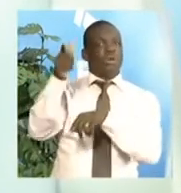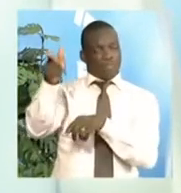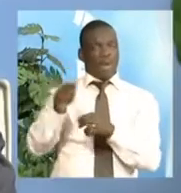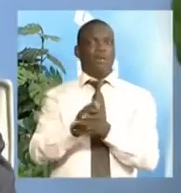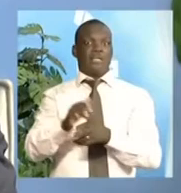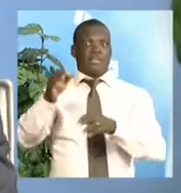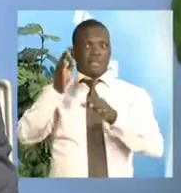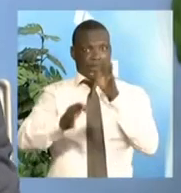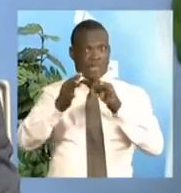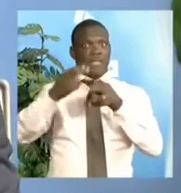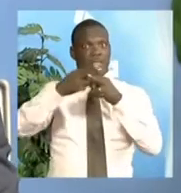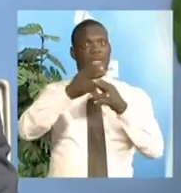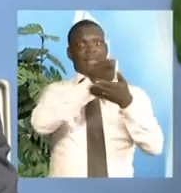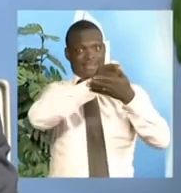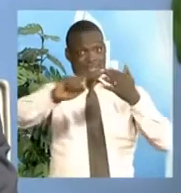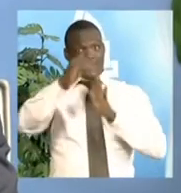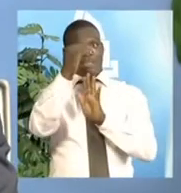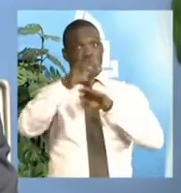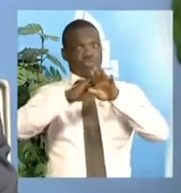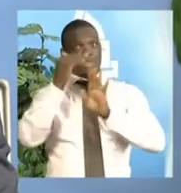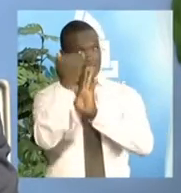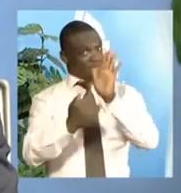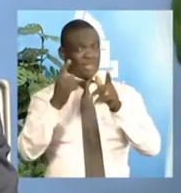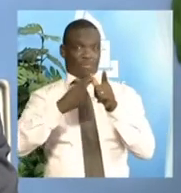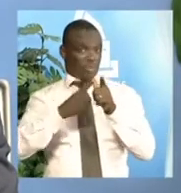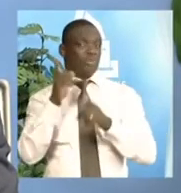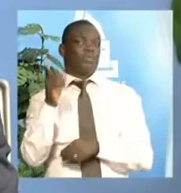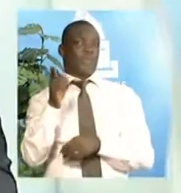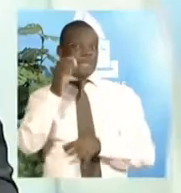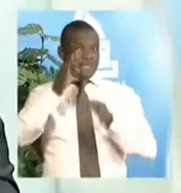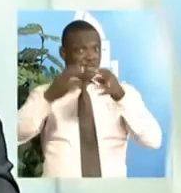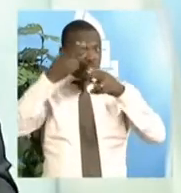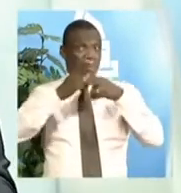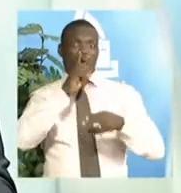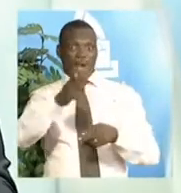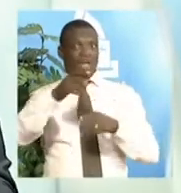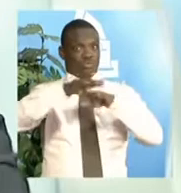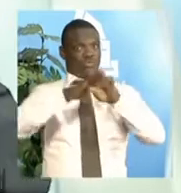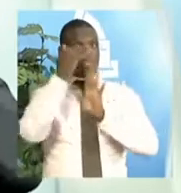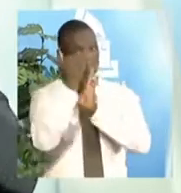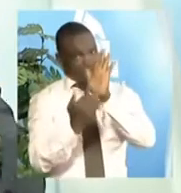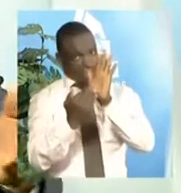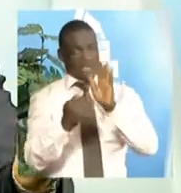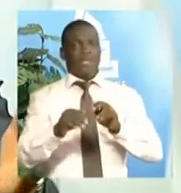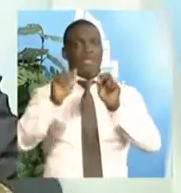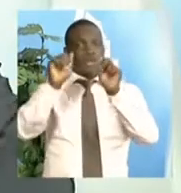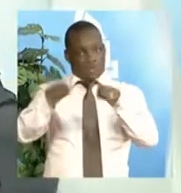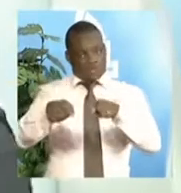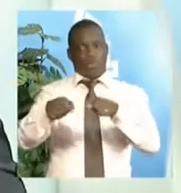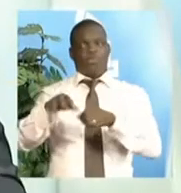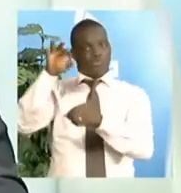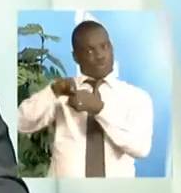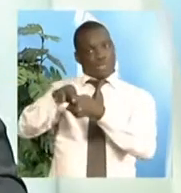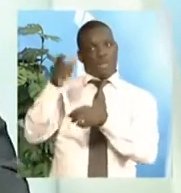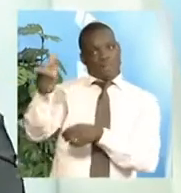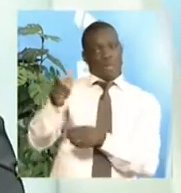inscrit sur la liste électorale. Évidemment, s'il est constaté que ce soit un personnel d'Astrent ou toute